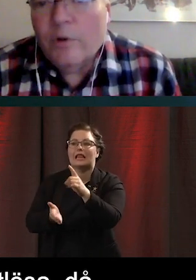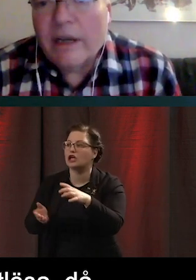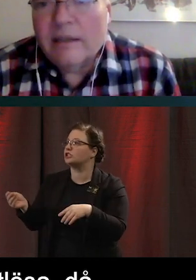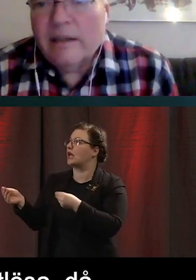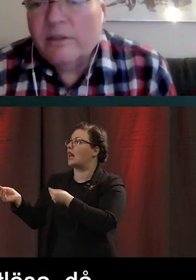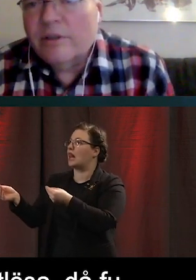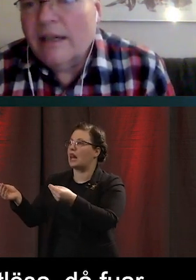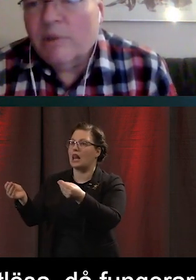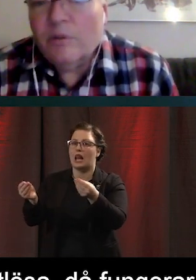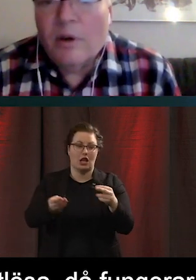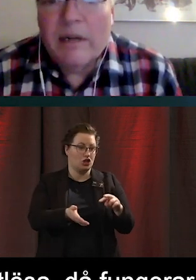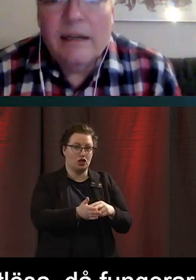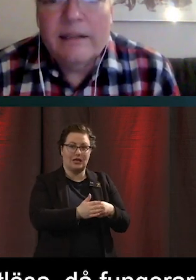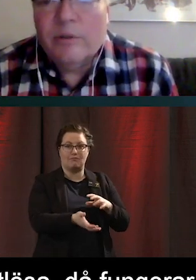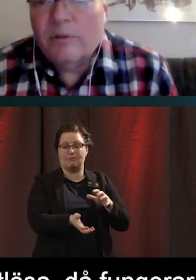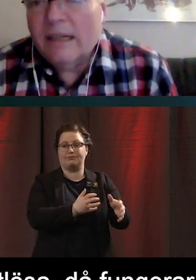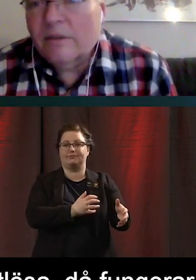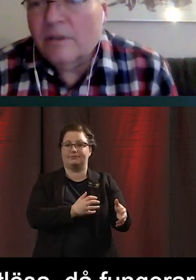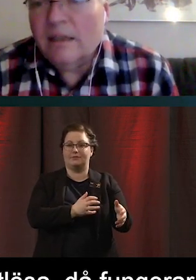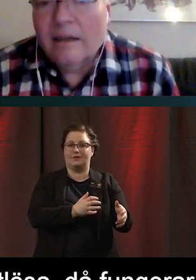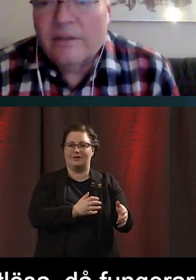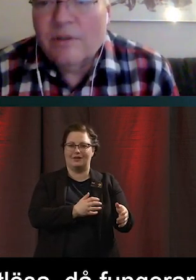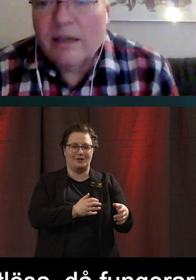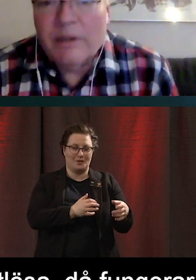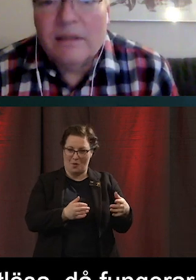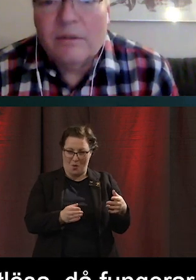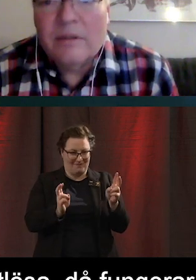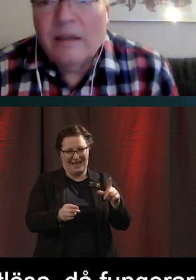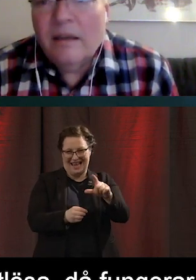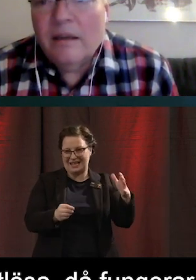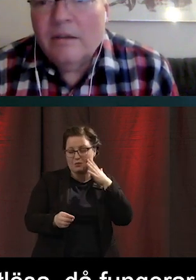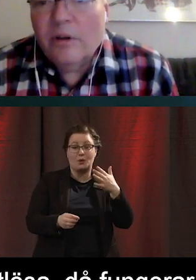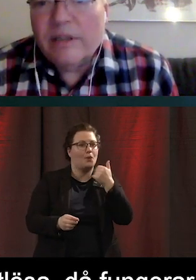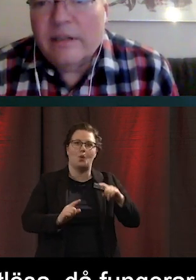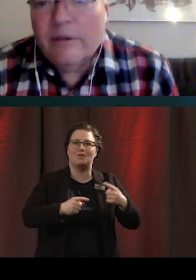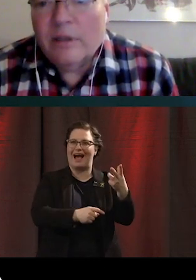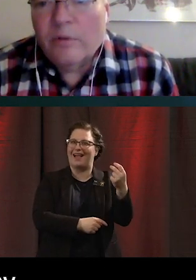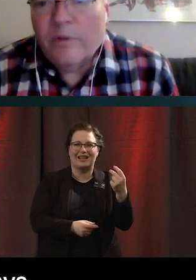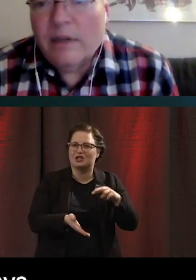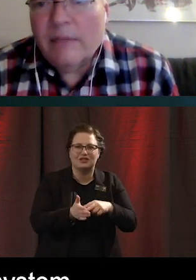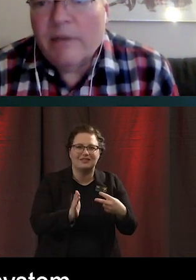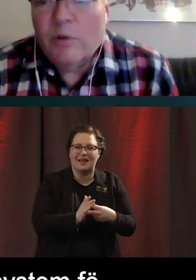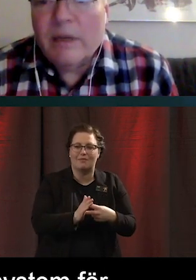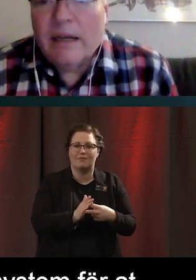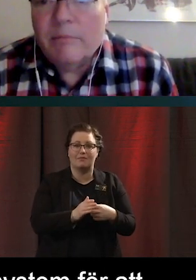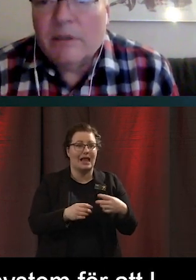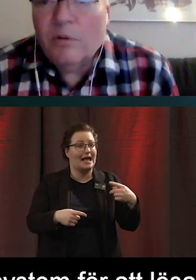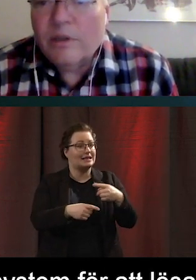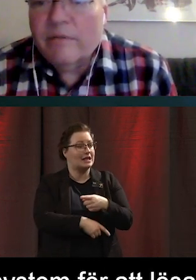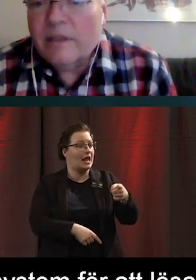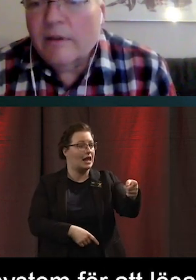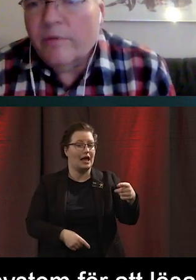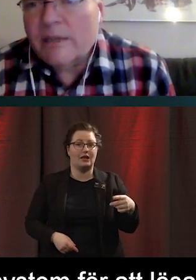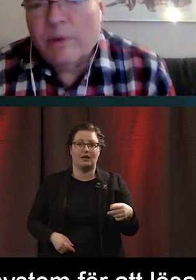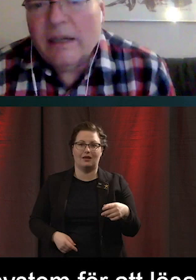Då funkar inte det här systemet. Och då har man heller inte utvecklat något annat system riktigt att lösa det här. Utan då får jag lämna ifrån mig hela mitt